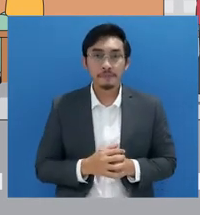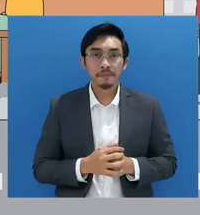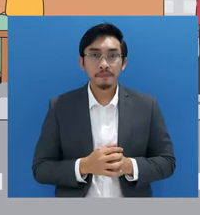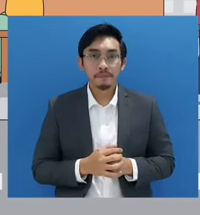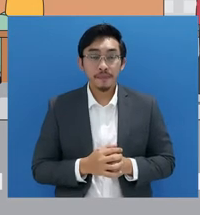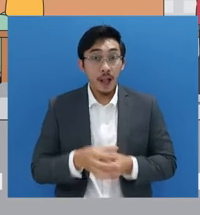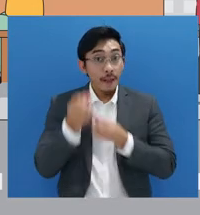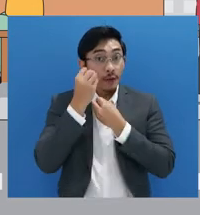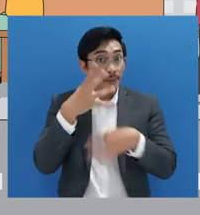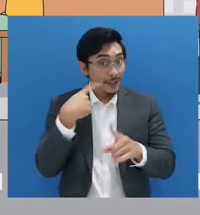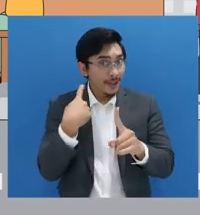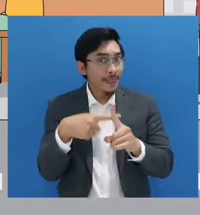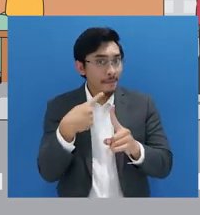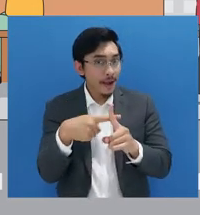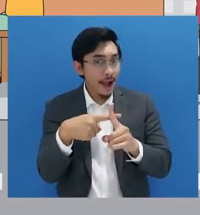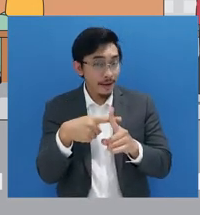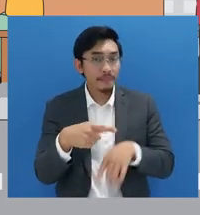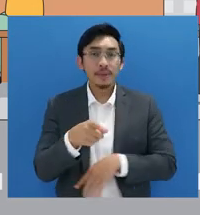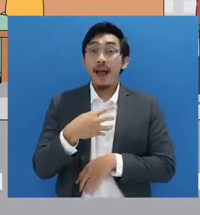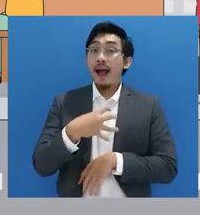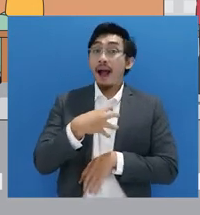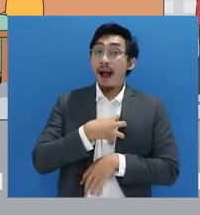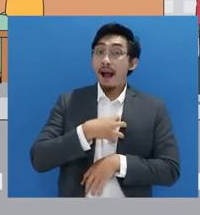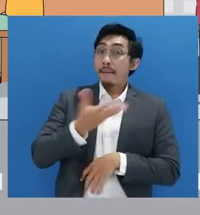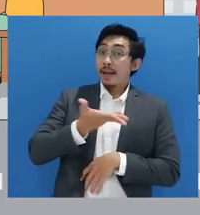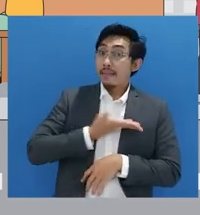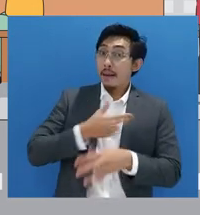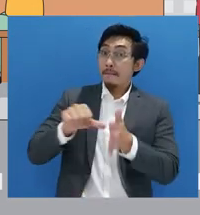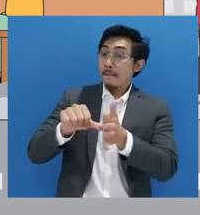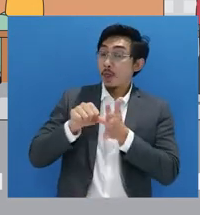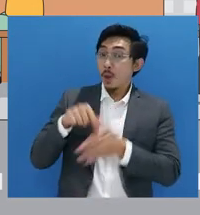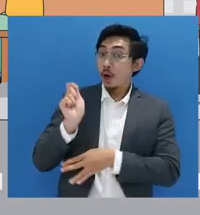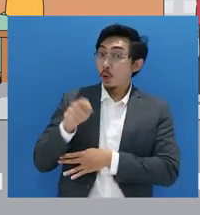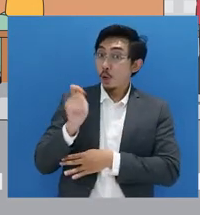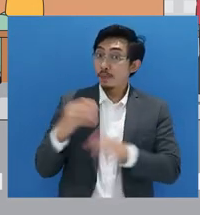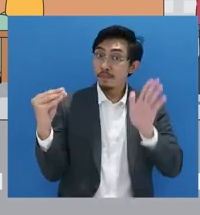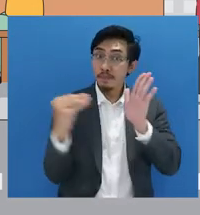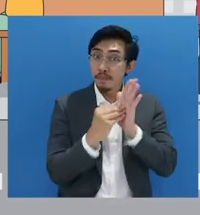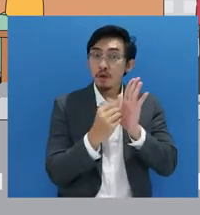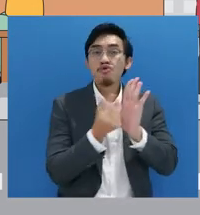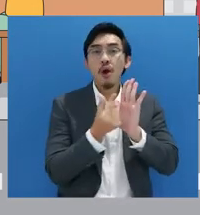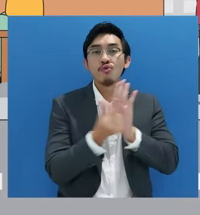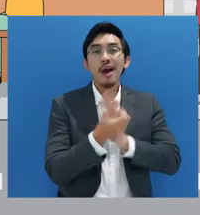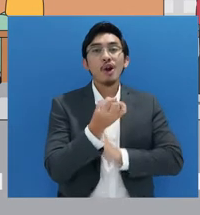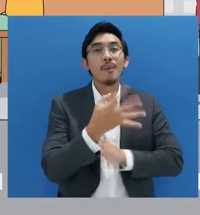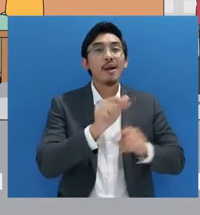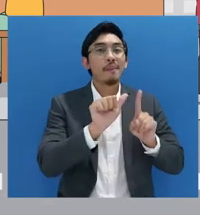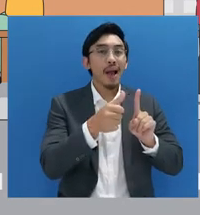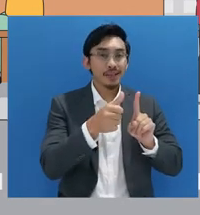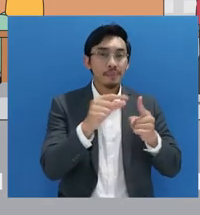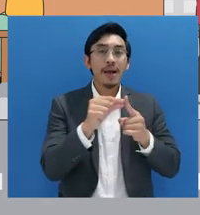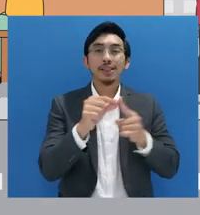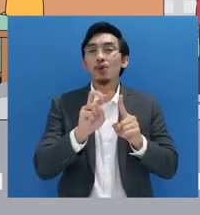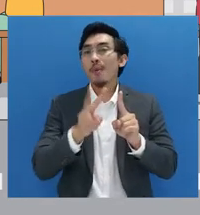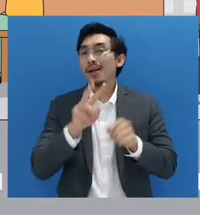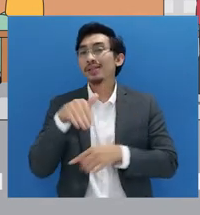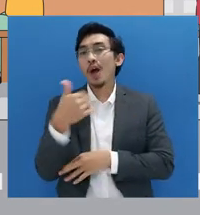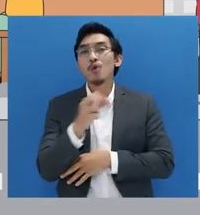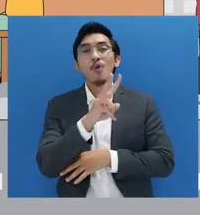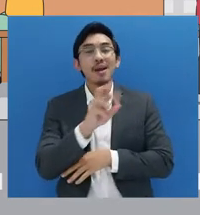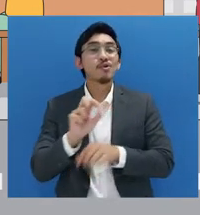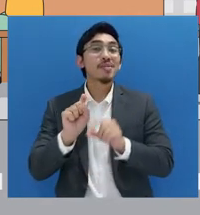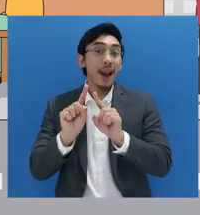hak penerima bantuan hukum sendiri diatur dalam Undang-Undang No. 16 Pasal 12 Tahun 2011 tentang bantuan hukum.